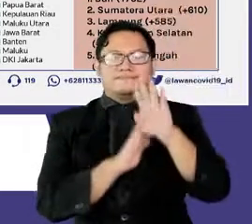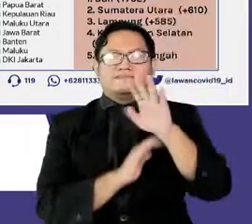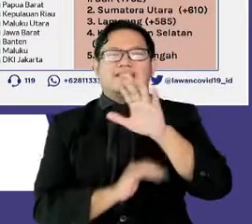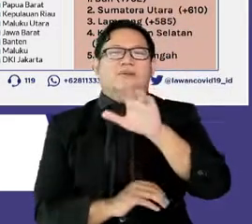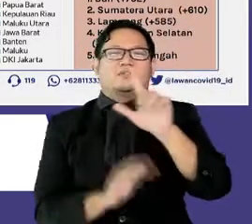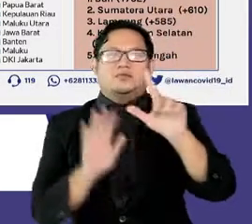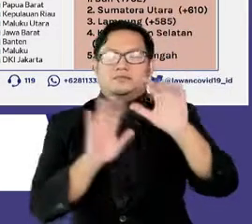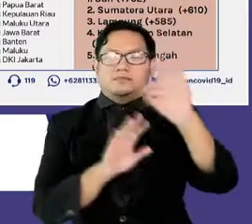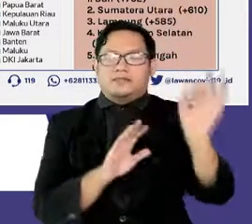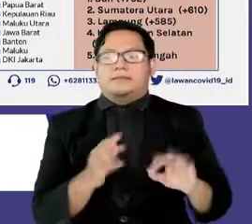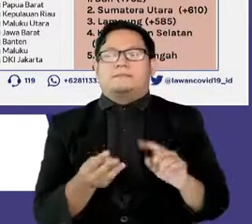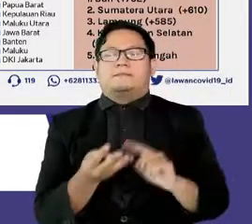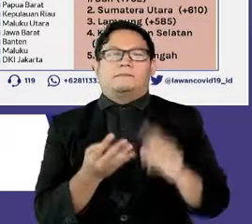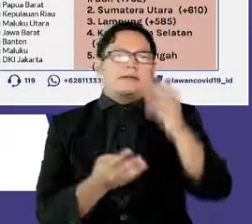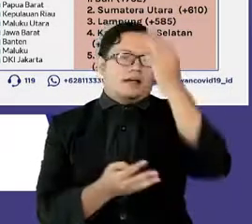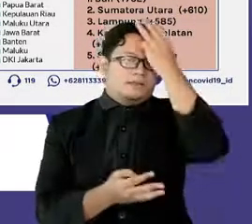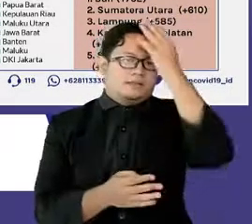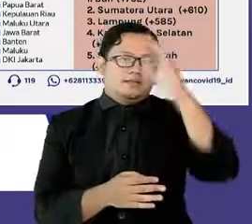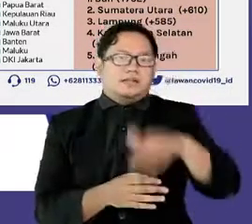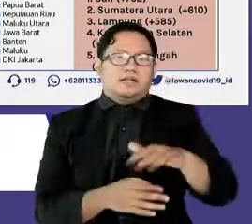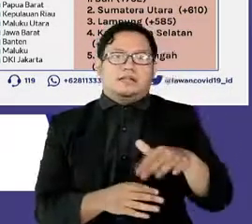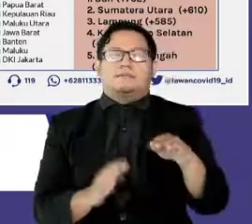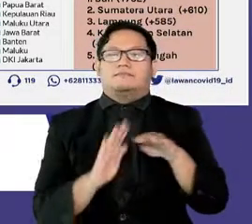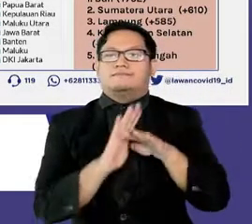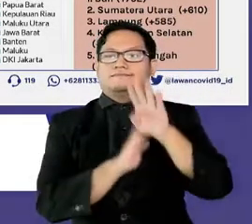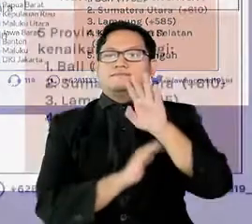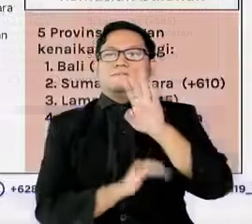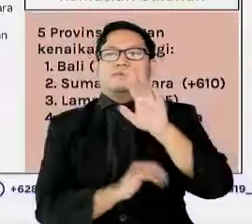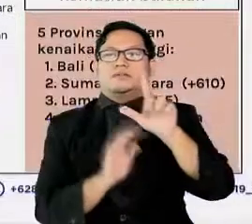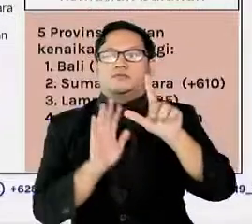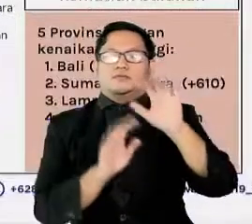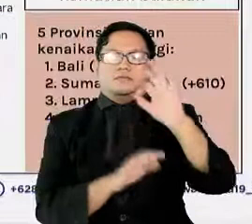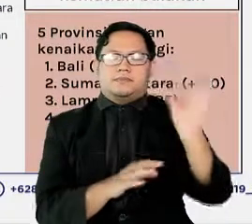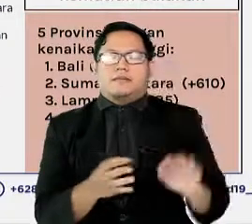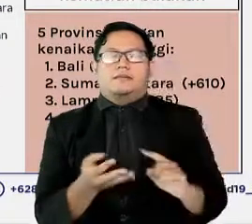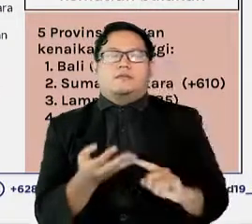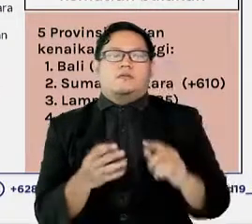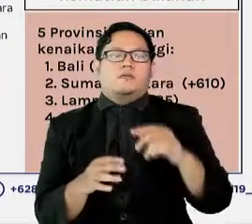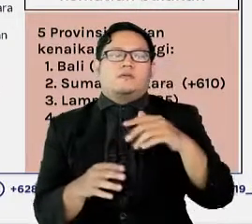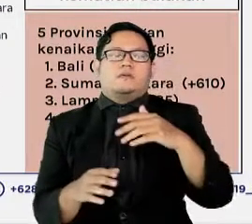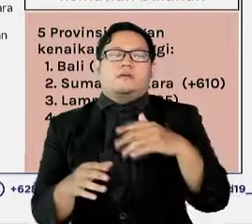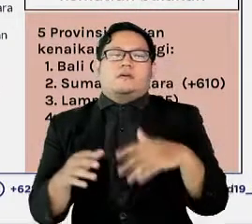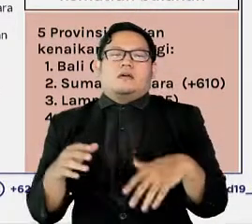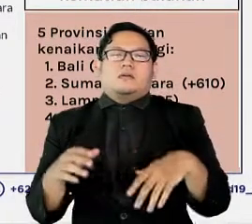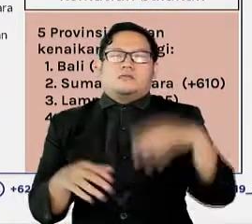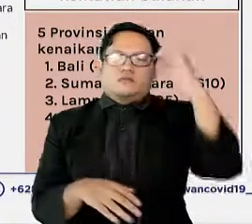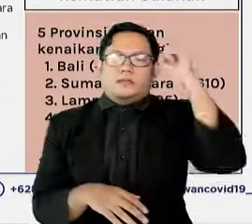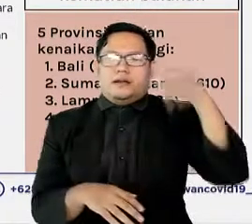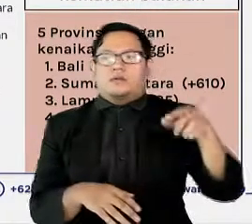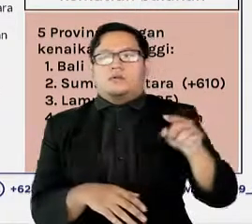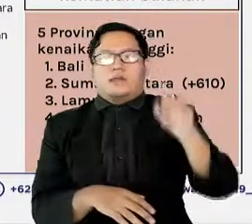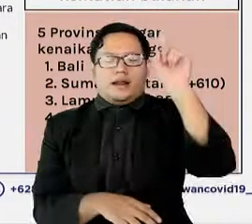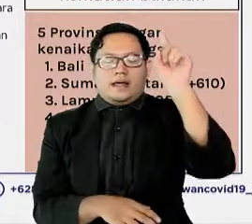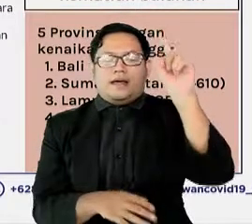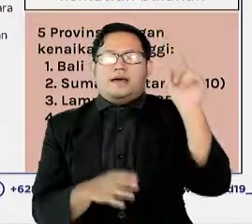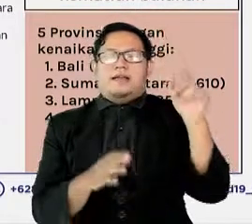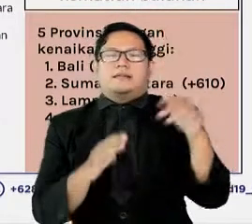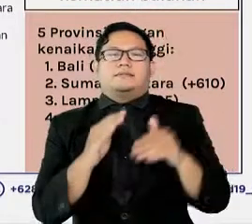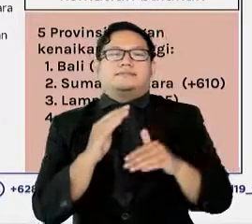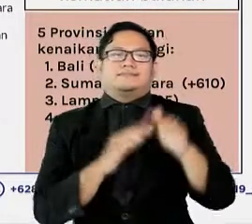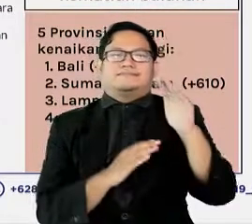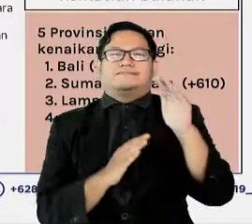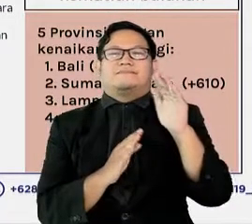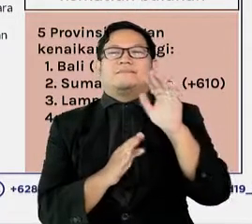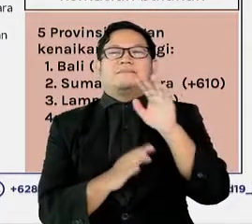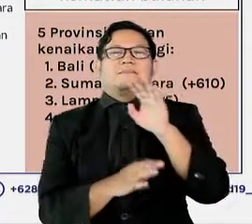Kalimantan Selatan naik 47 persen, Sumatera Utara naik 44 persen, Kalimantan Utara